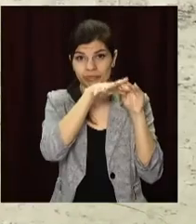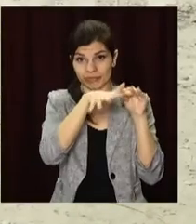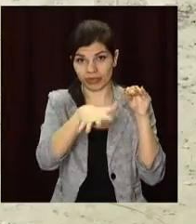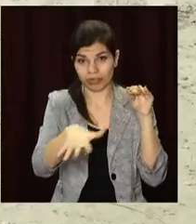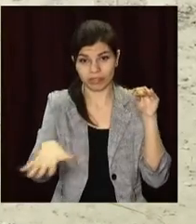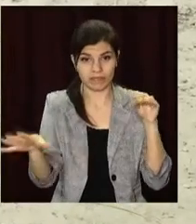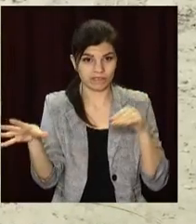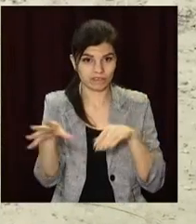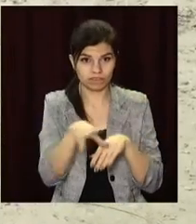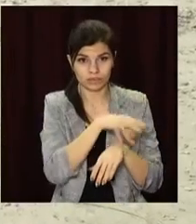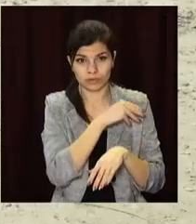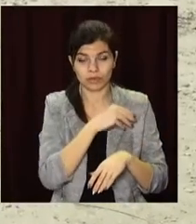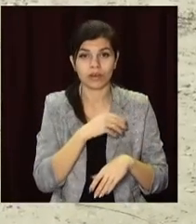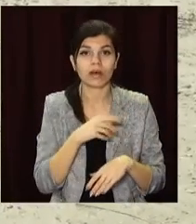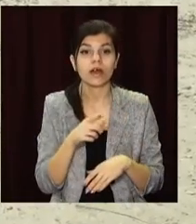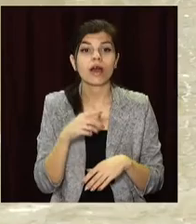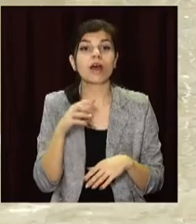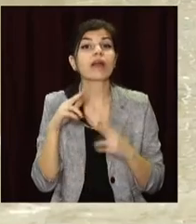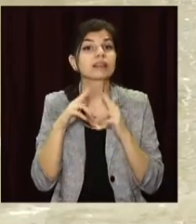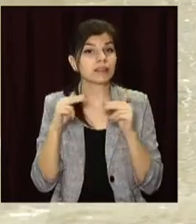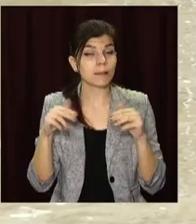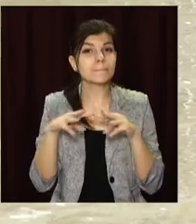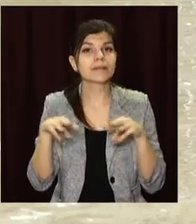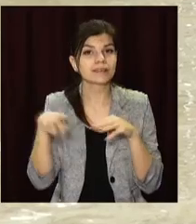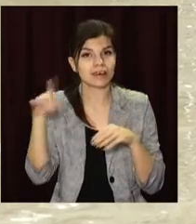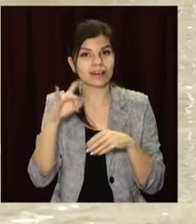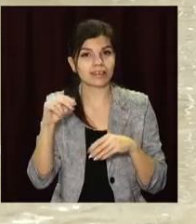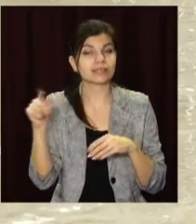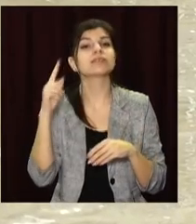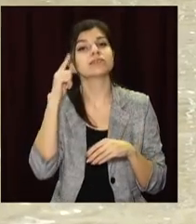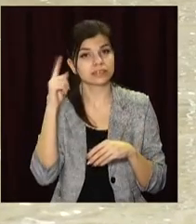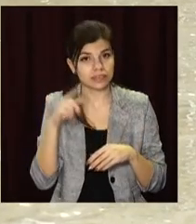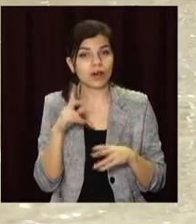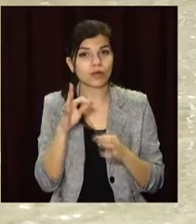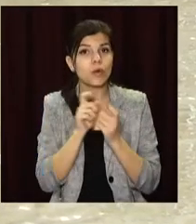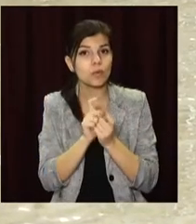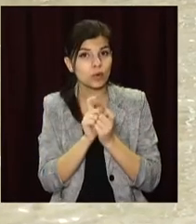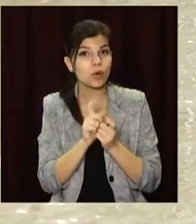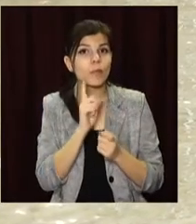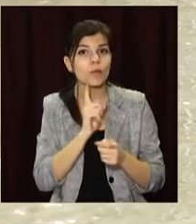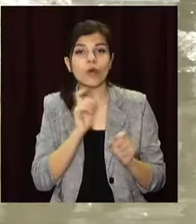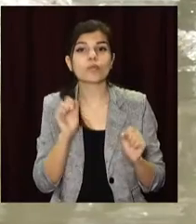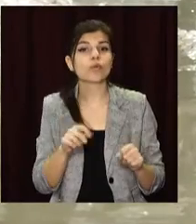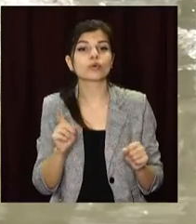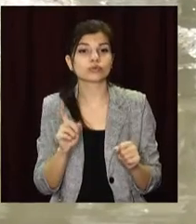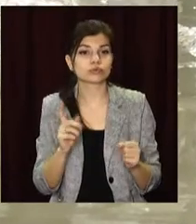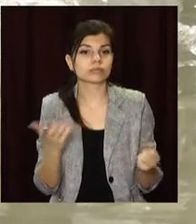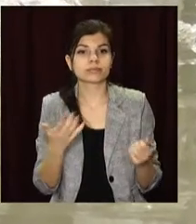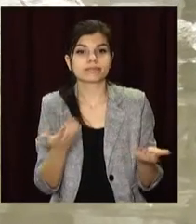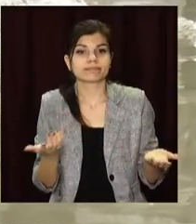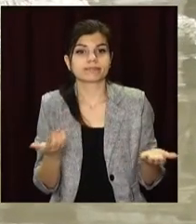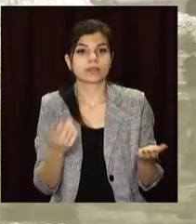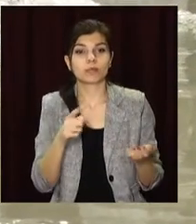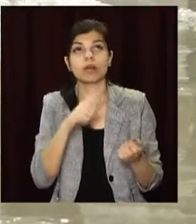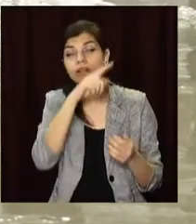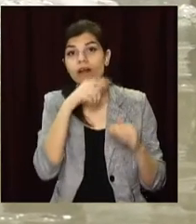заливають. У міськраді Дніпра про проблему знають, але пояснюють, поки що боротися з ними можна лише локально. Бо потоки глини,